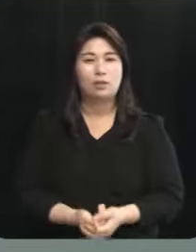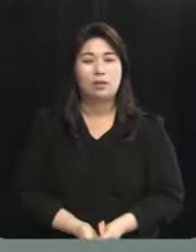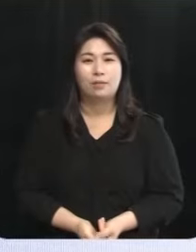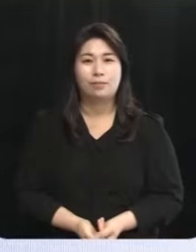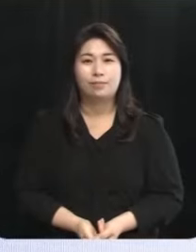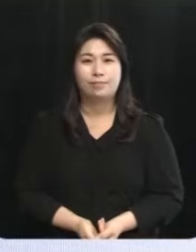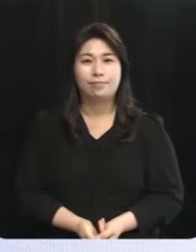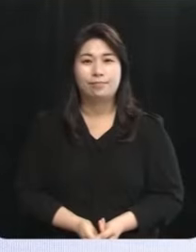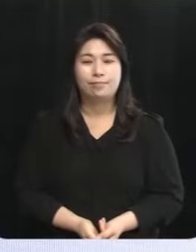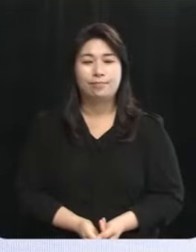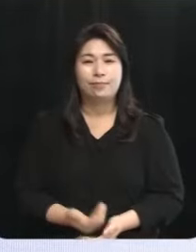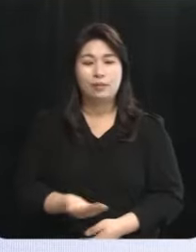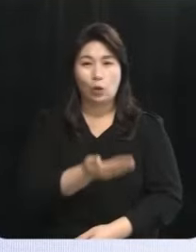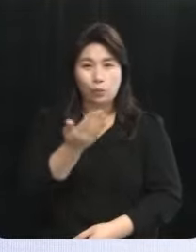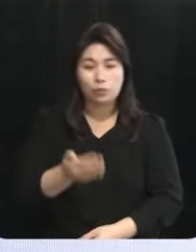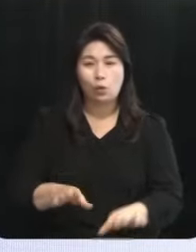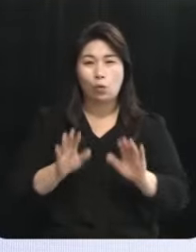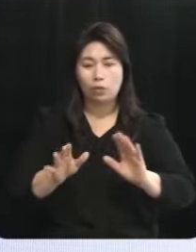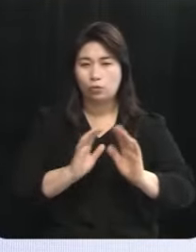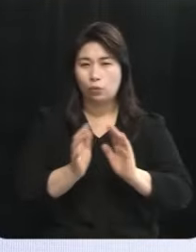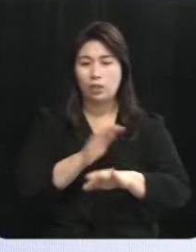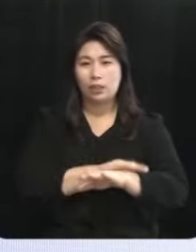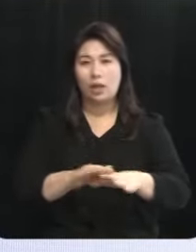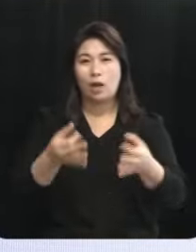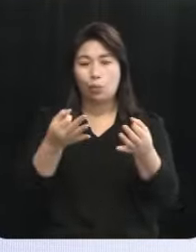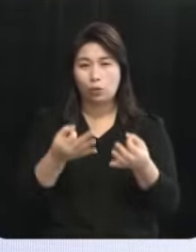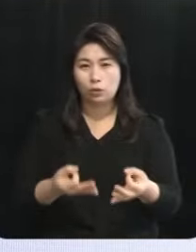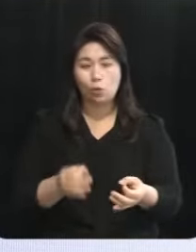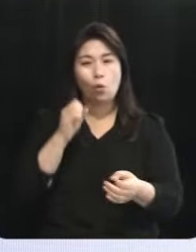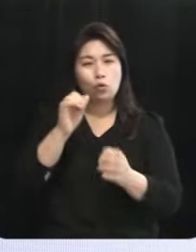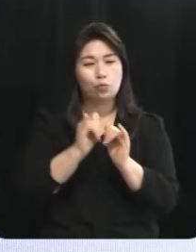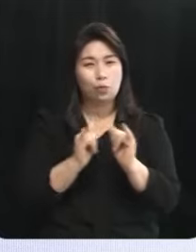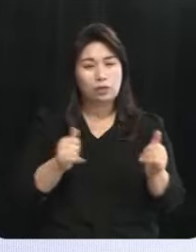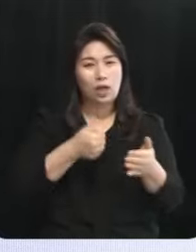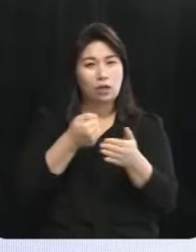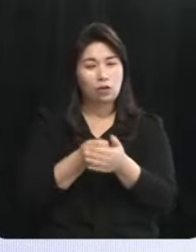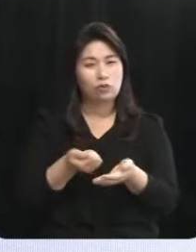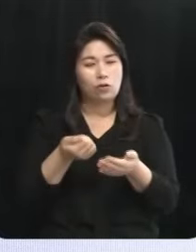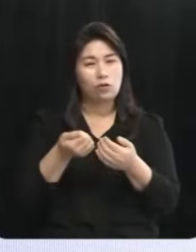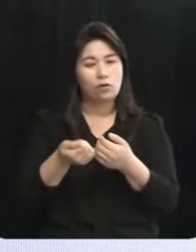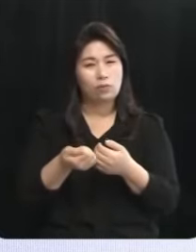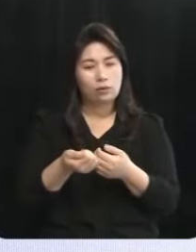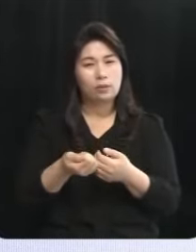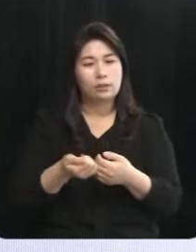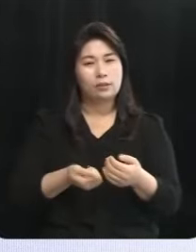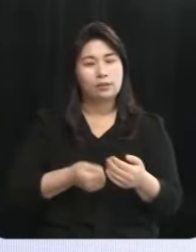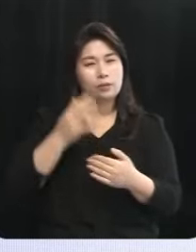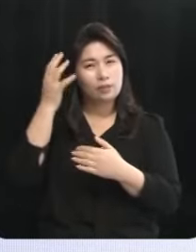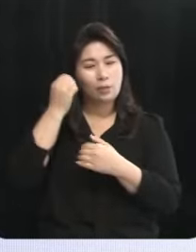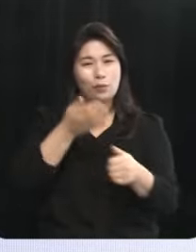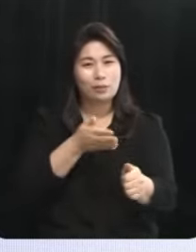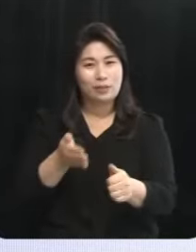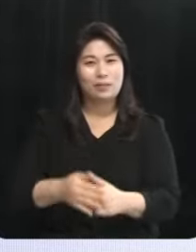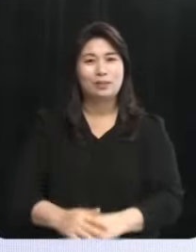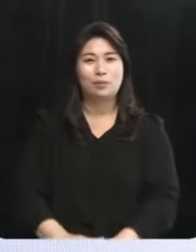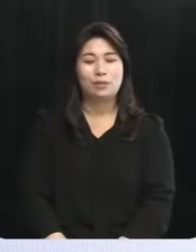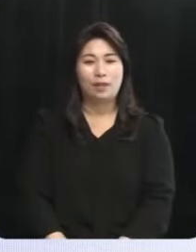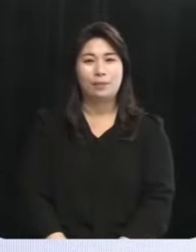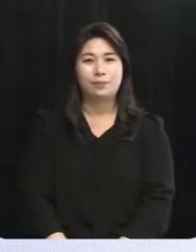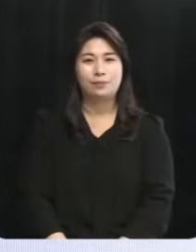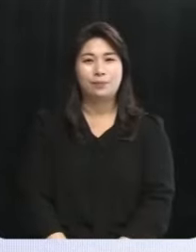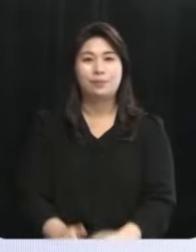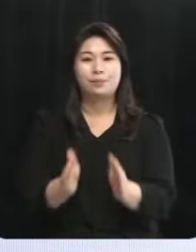드립니다 유권자 여러분께서도 오늘 토론회 잘 보시고 후보를 결정하는 데 있어서 참고하시기 바라겠습니다 그러면